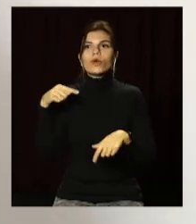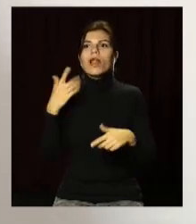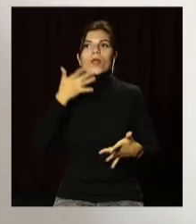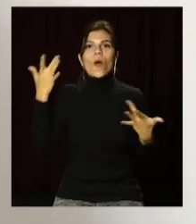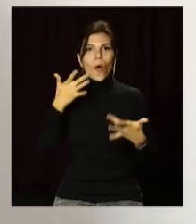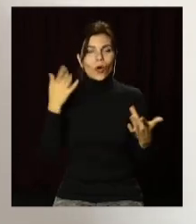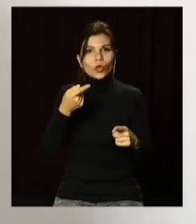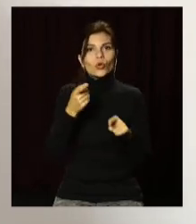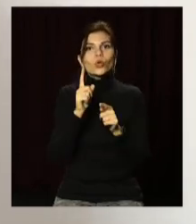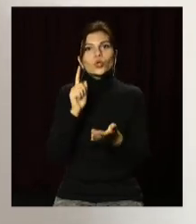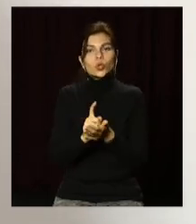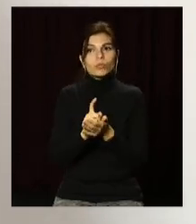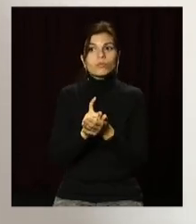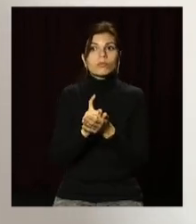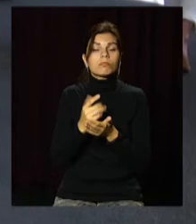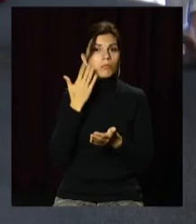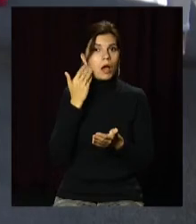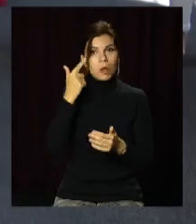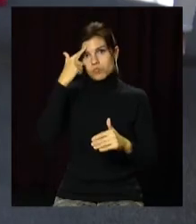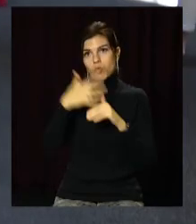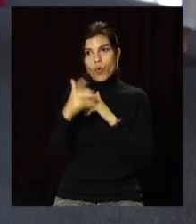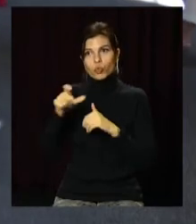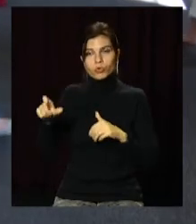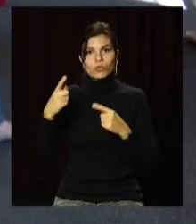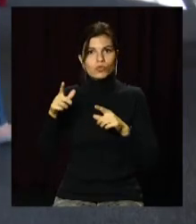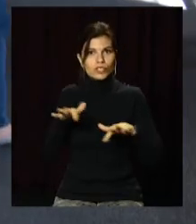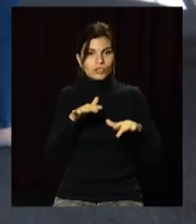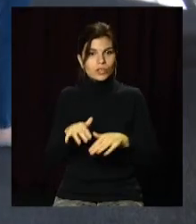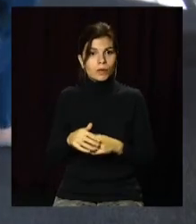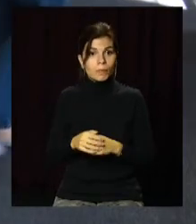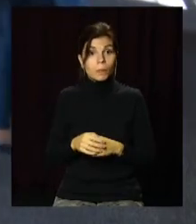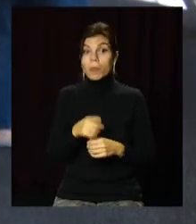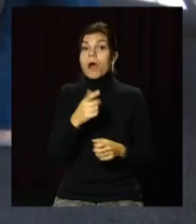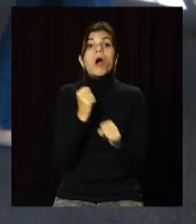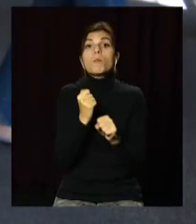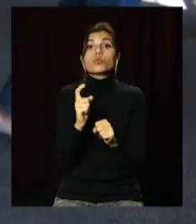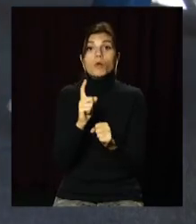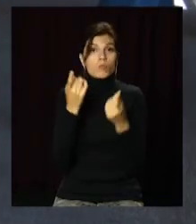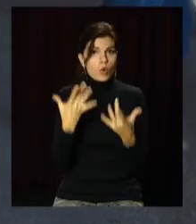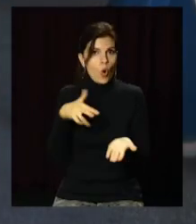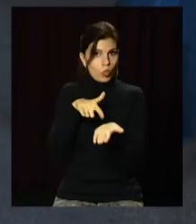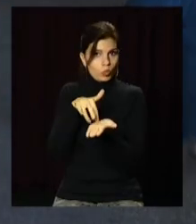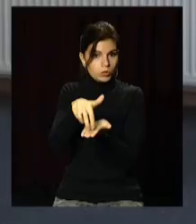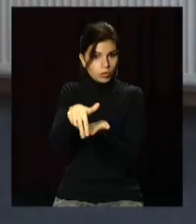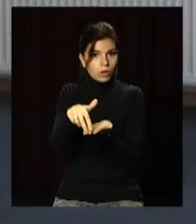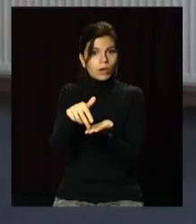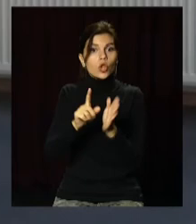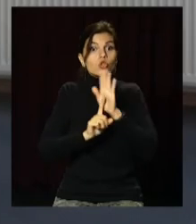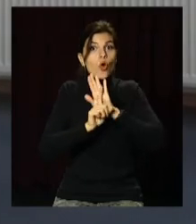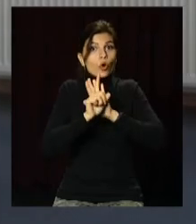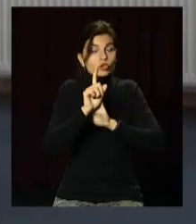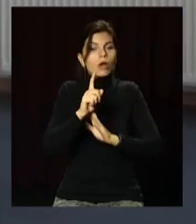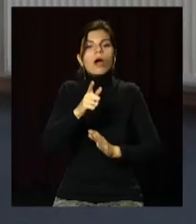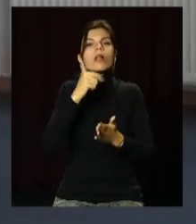ти починаєш розуміти інших людей по їхніх жестах. Кожен арт-урок починається з простої ходи. Наставниця каже, головне –